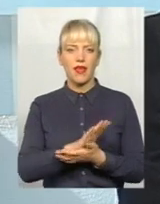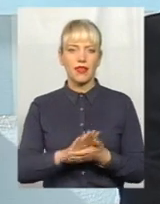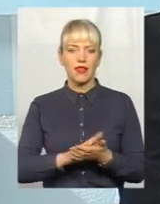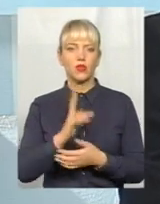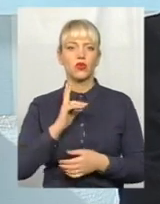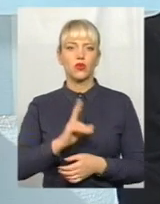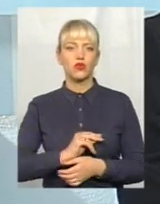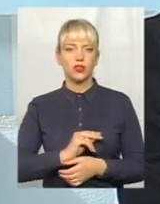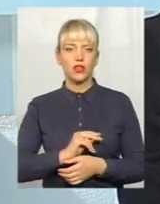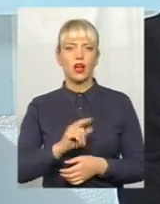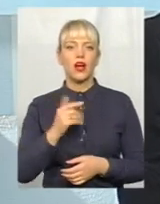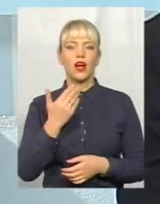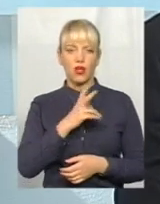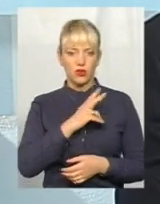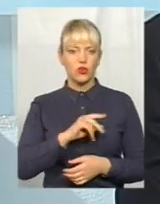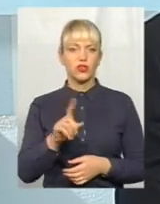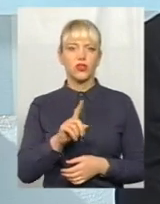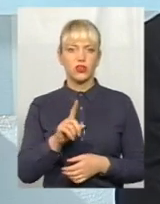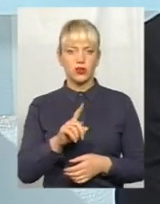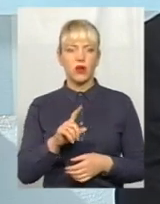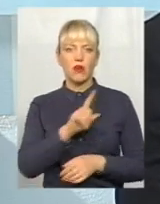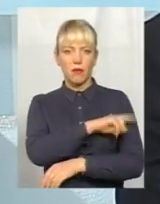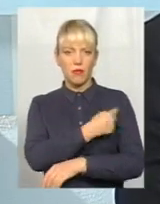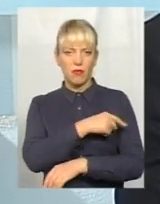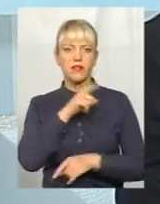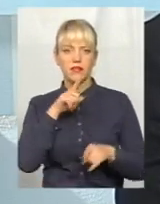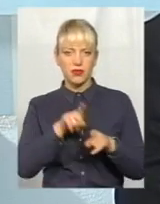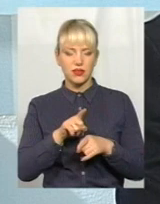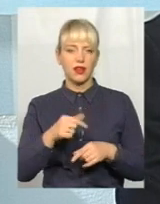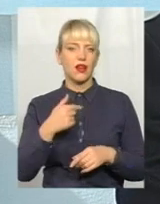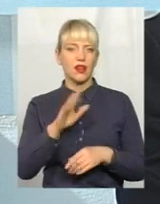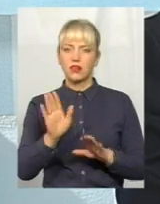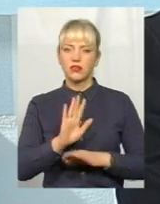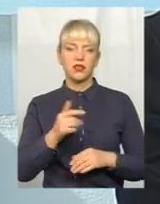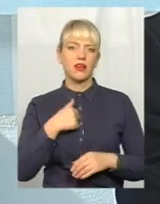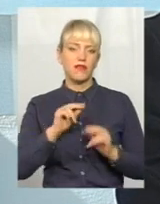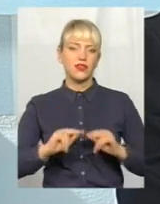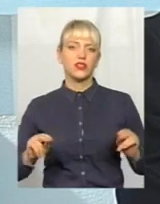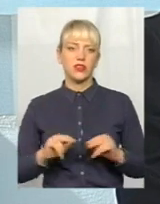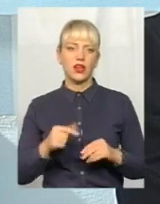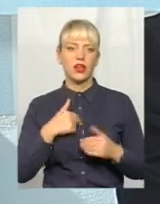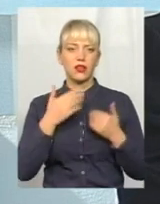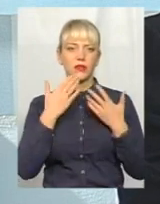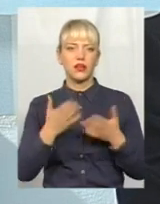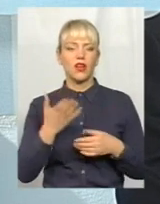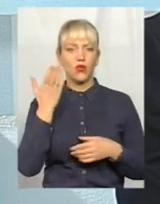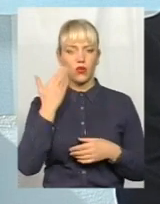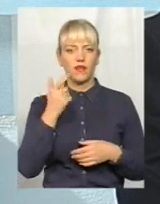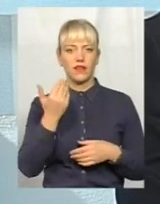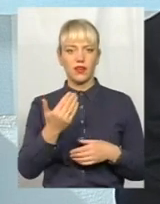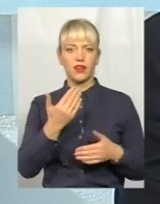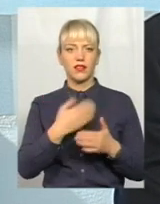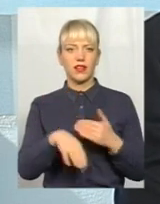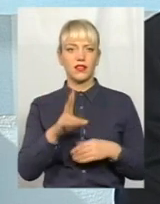Дочка. Скажіть, а ви що, медсестра? Ні, я вчителька. І тоді я задаю таке питання. Скажіть, будь ласка, коли ви йдете